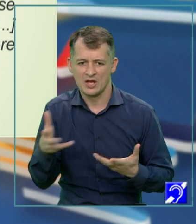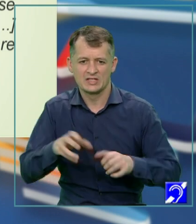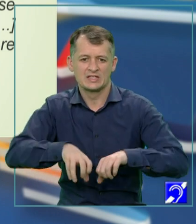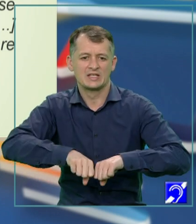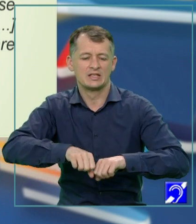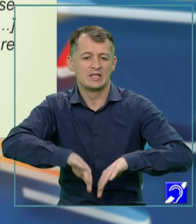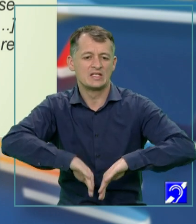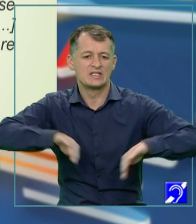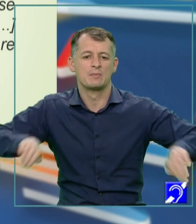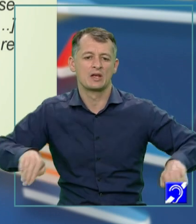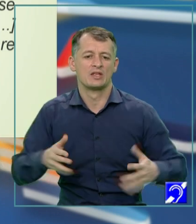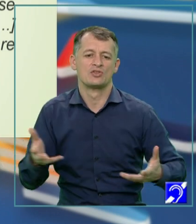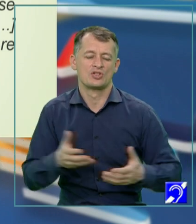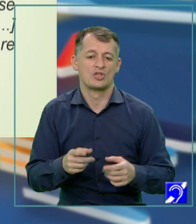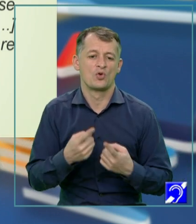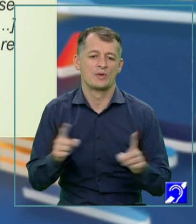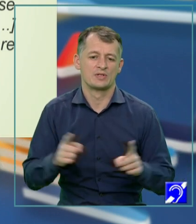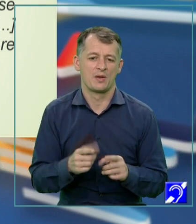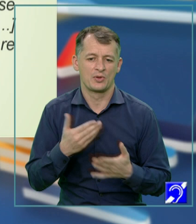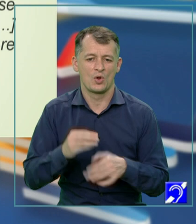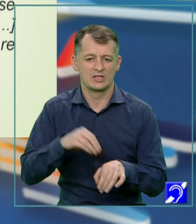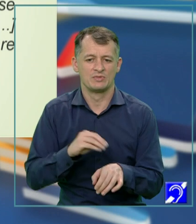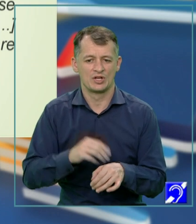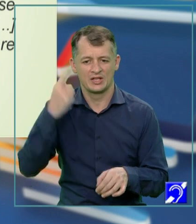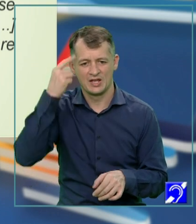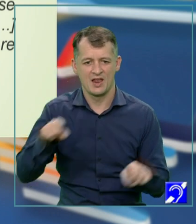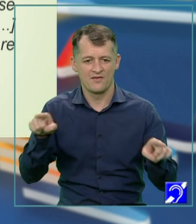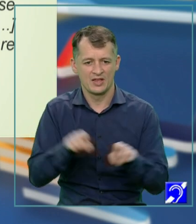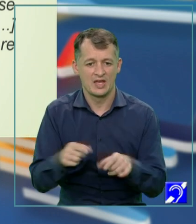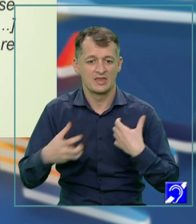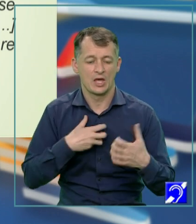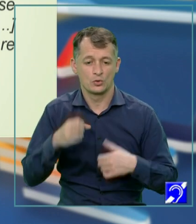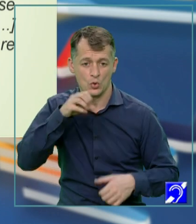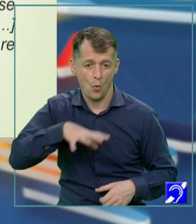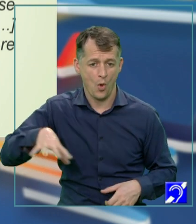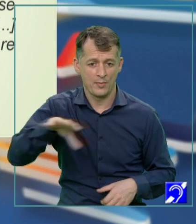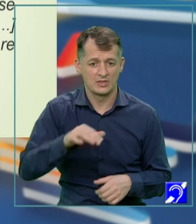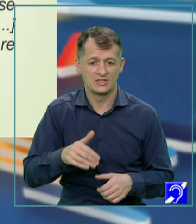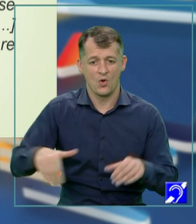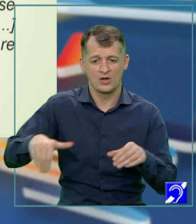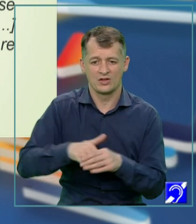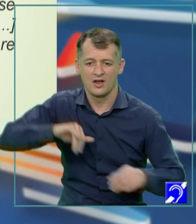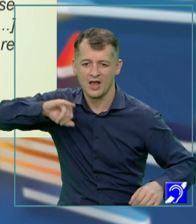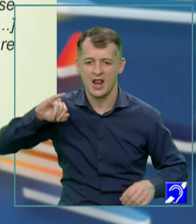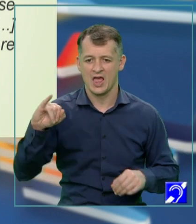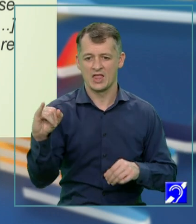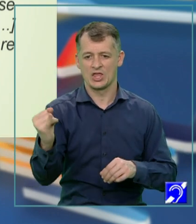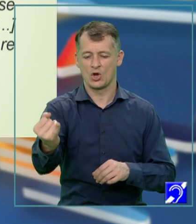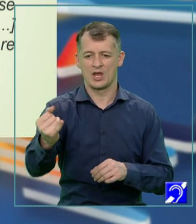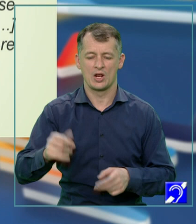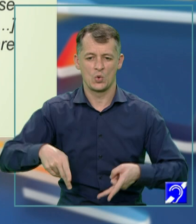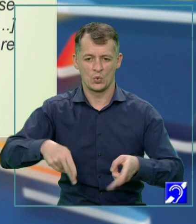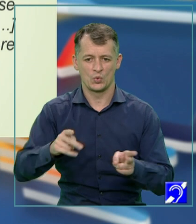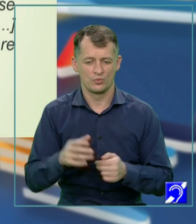îi deosebește pentru a simți și a gândi la fel. Teatrul și umanitatea s-au angajat într-o călătorie lungă. Unul are